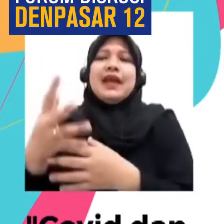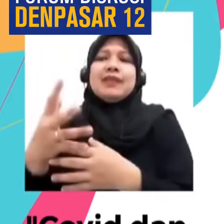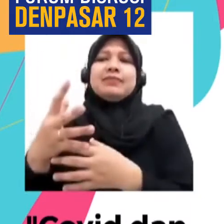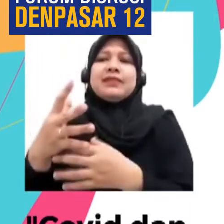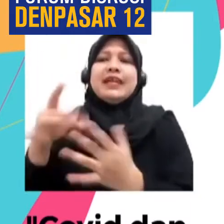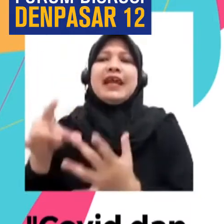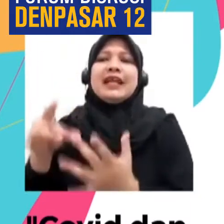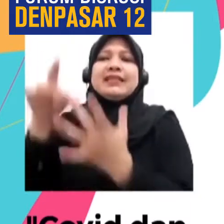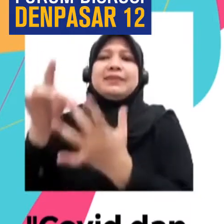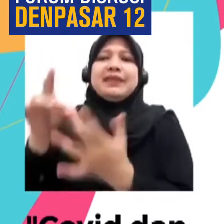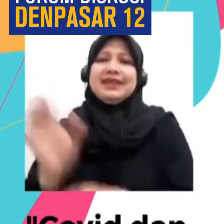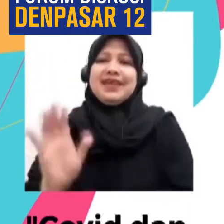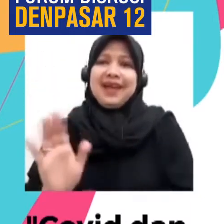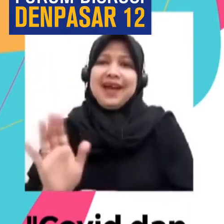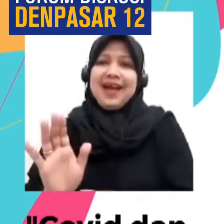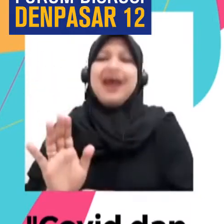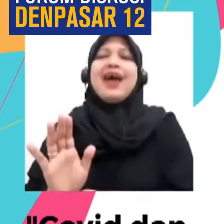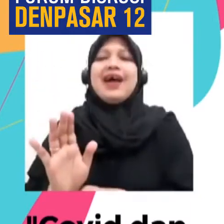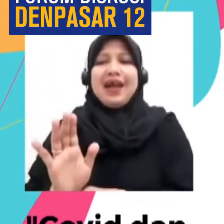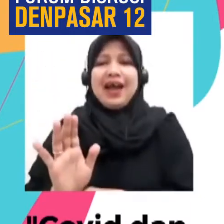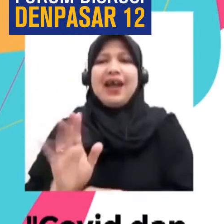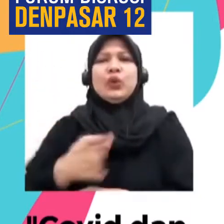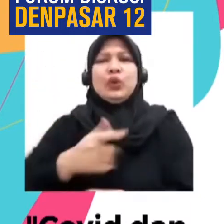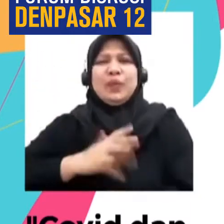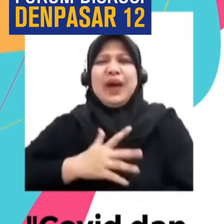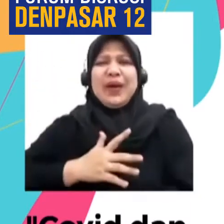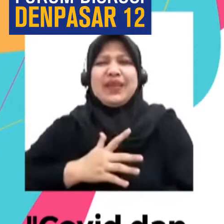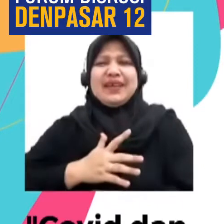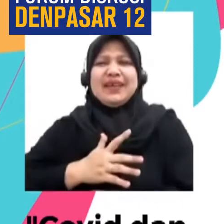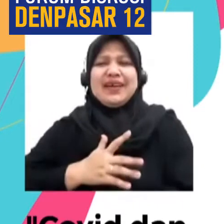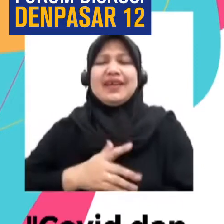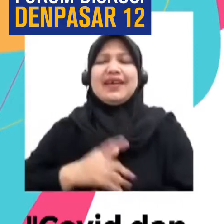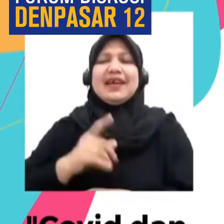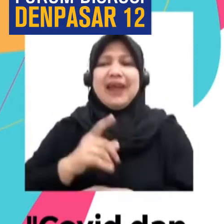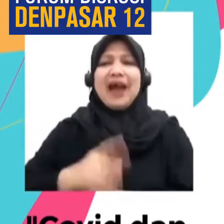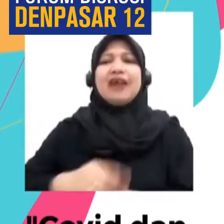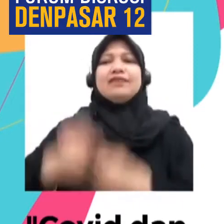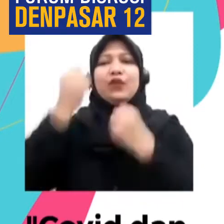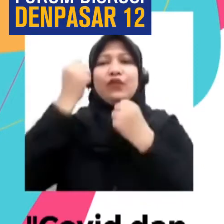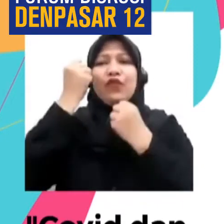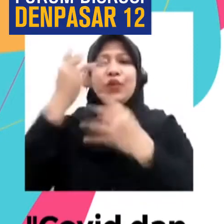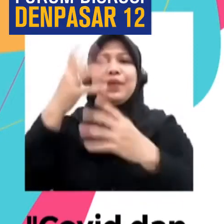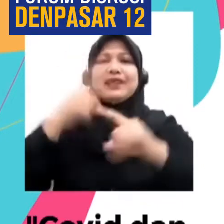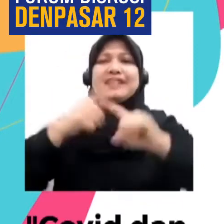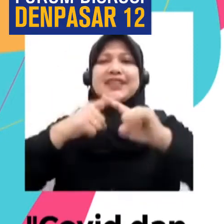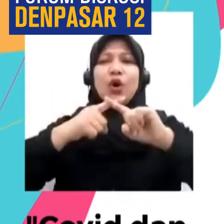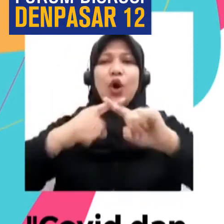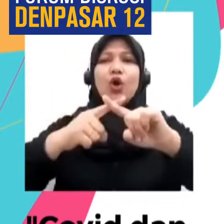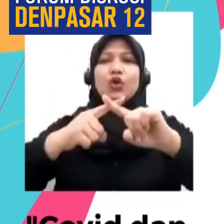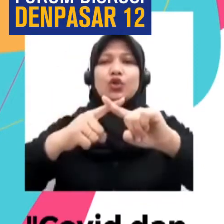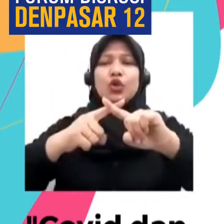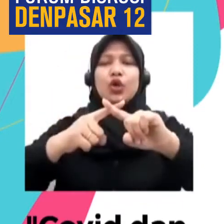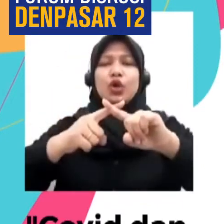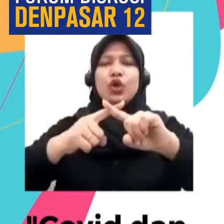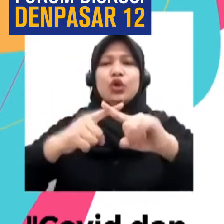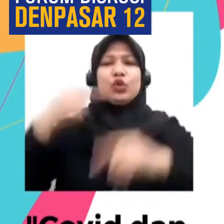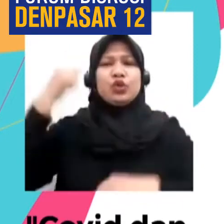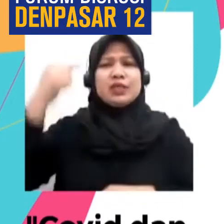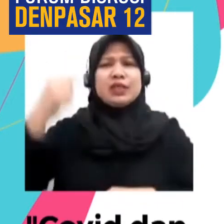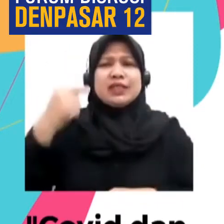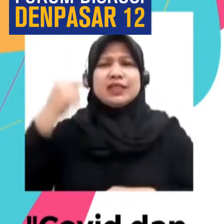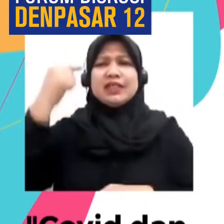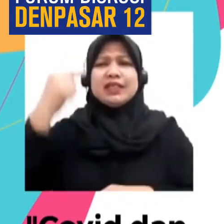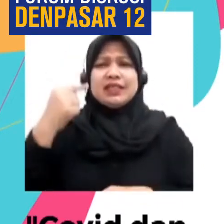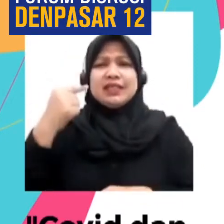Nah ini kan Mengkhawatirkan ya Jadi informasi hoax itu Malah seringkali Apa